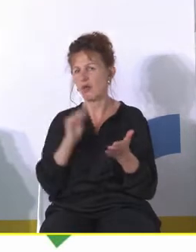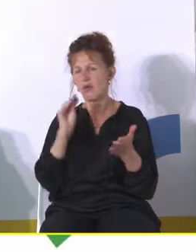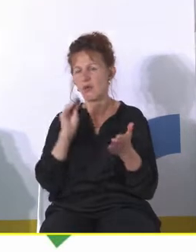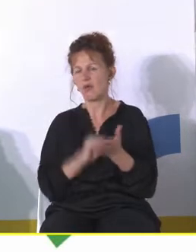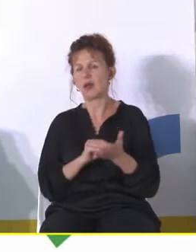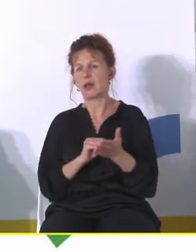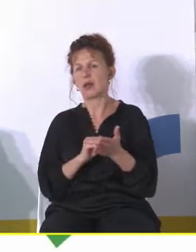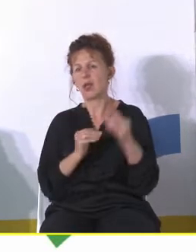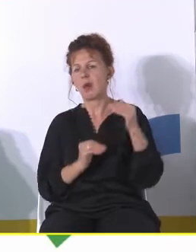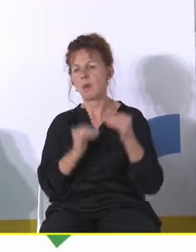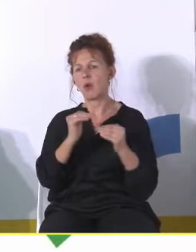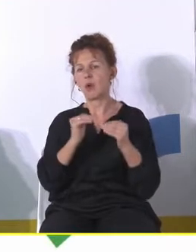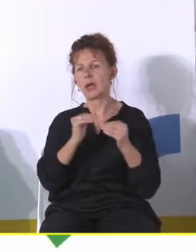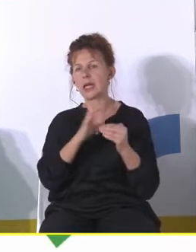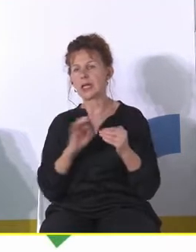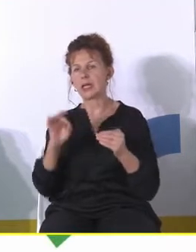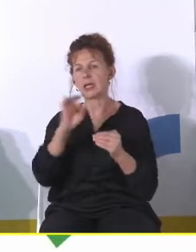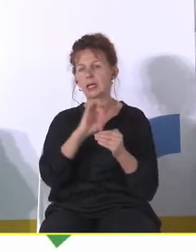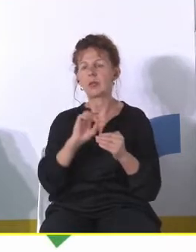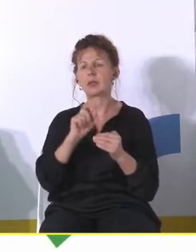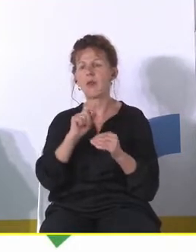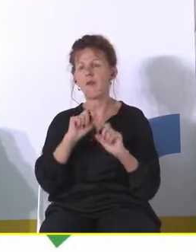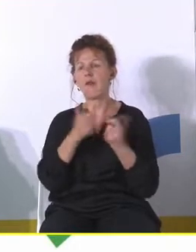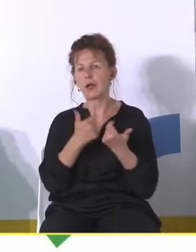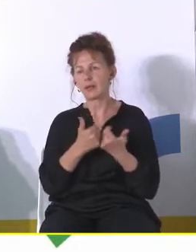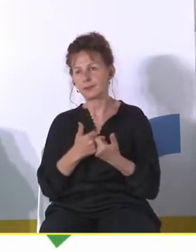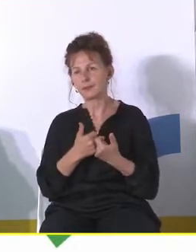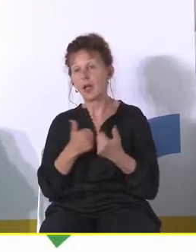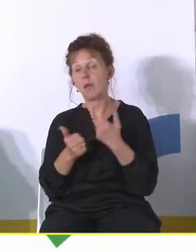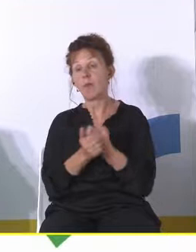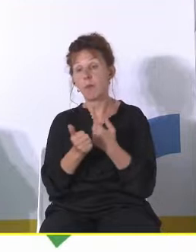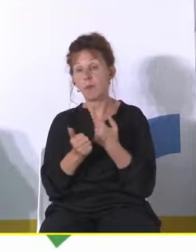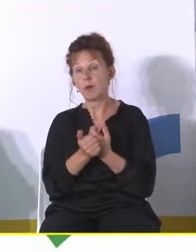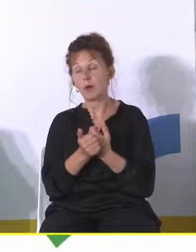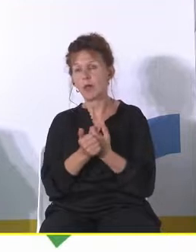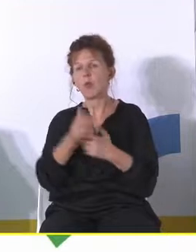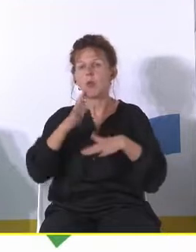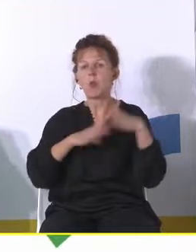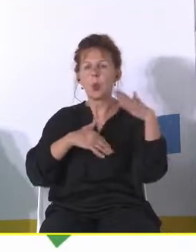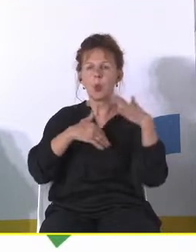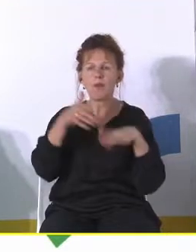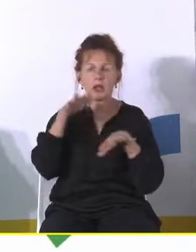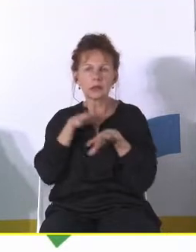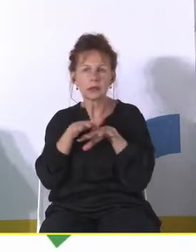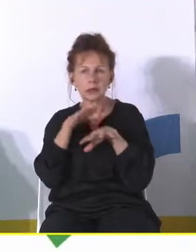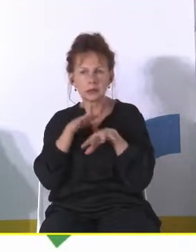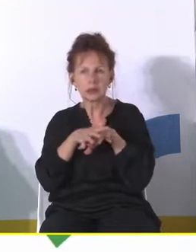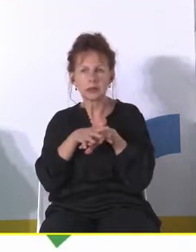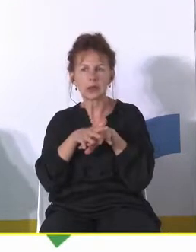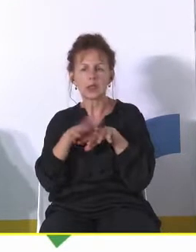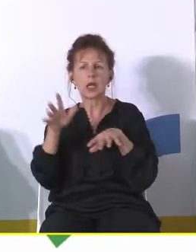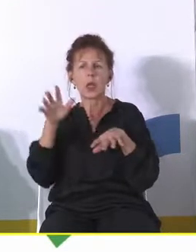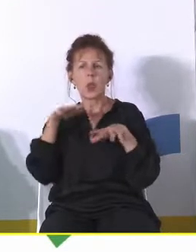na poziomie gminnym tego, co się wydarzyło. Ponieważ zbudowano system, w którym w gruncie